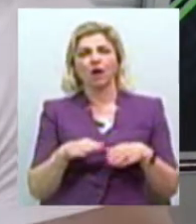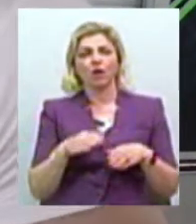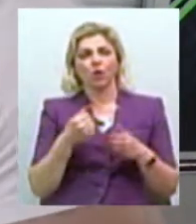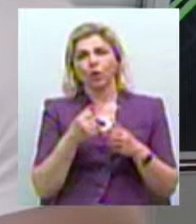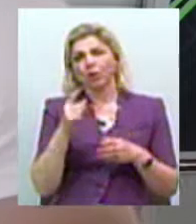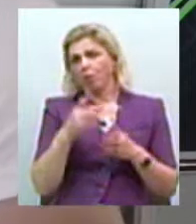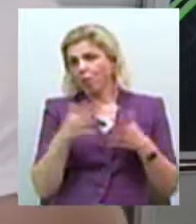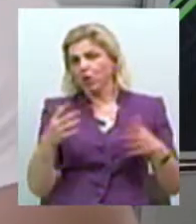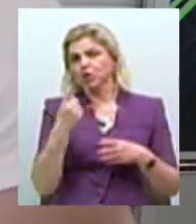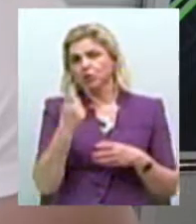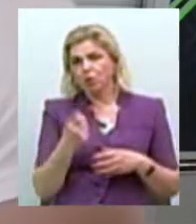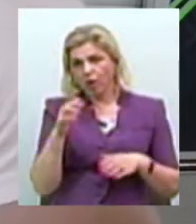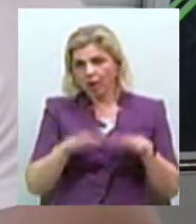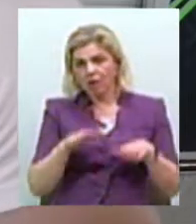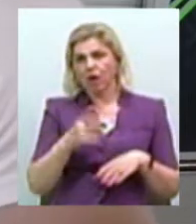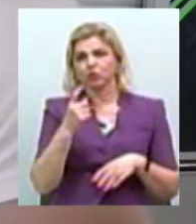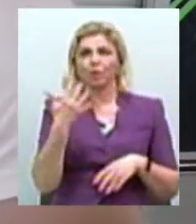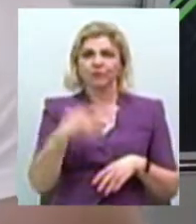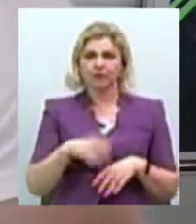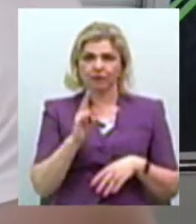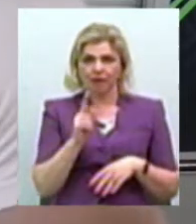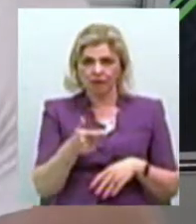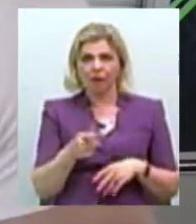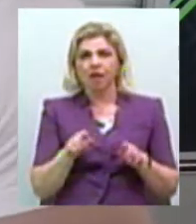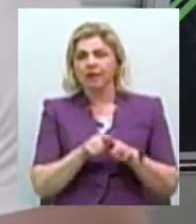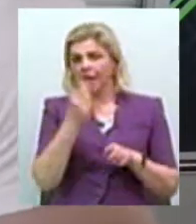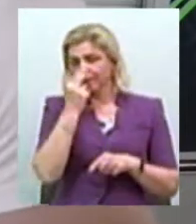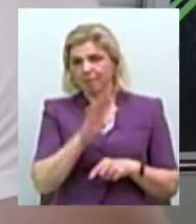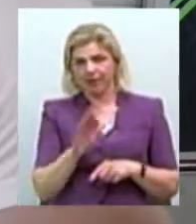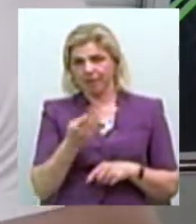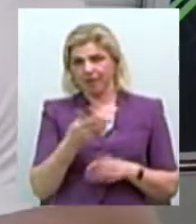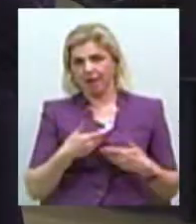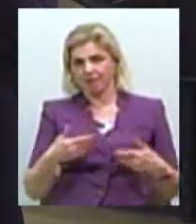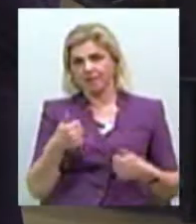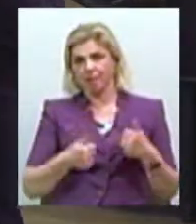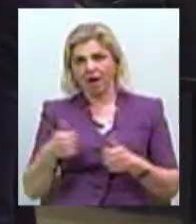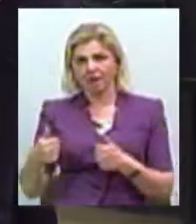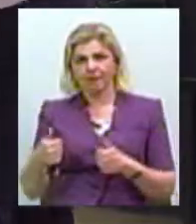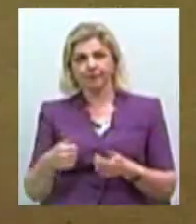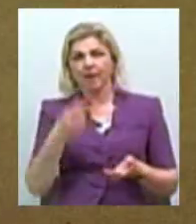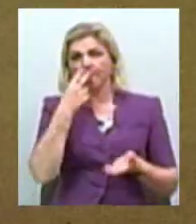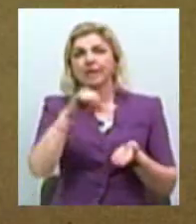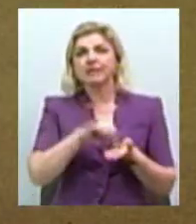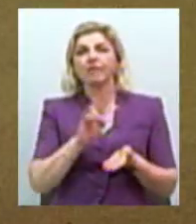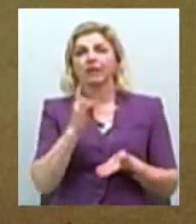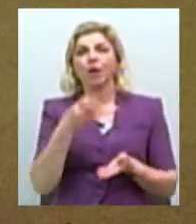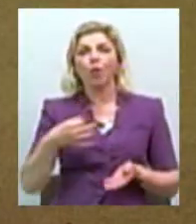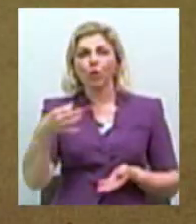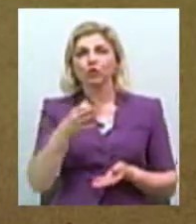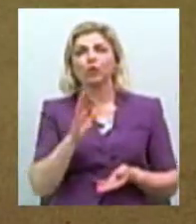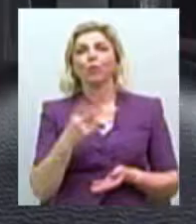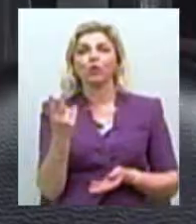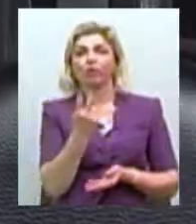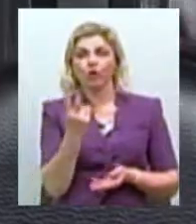за 100 кілограмів, 150 кілограмів. Досить такі незвичні для нас змагання. Представляти Миколаївщину будуть у двох.